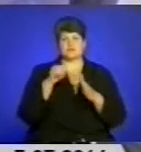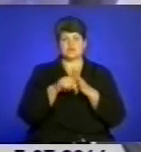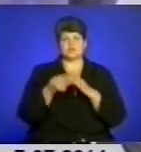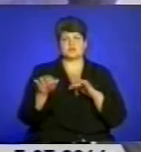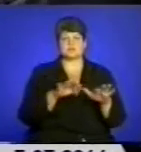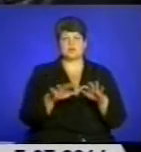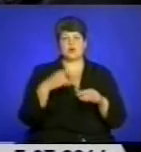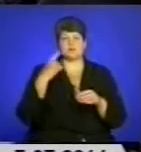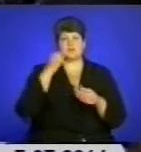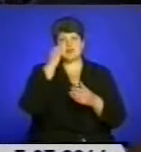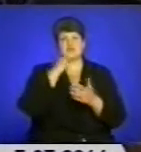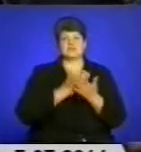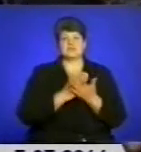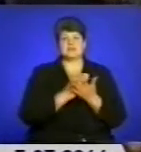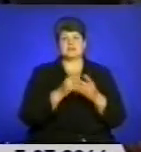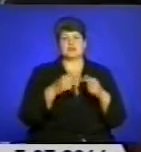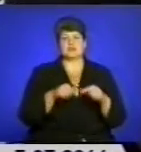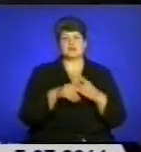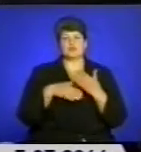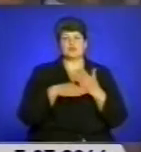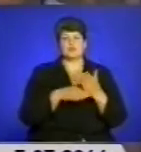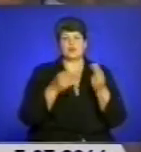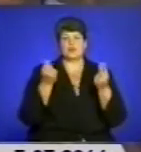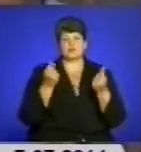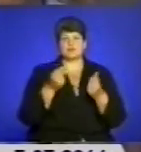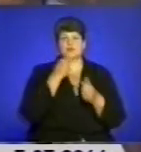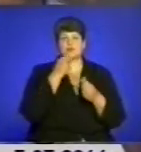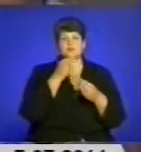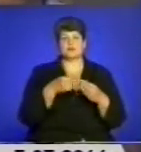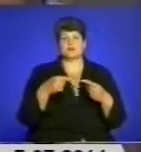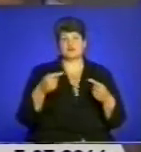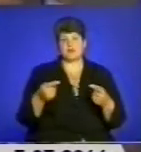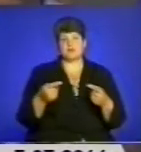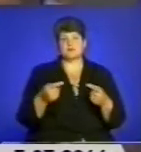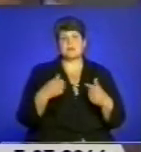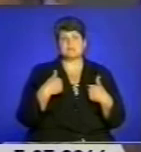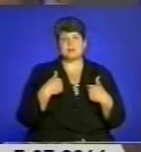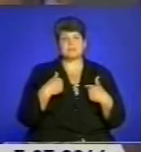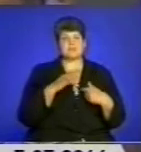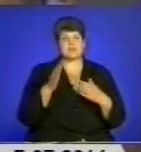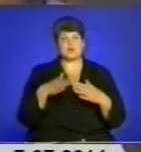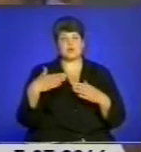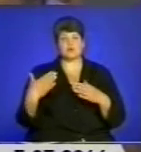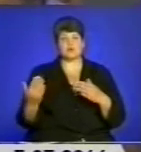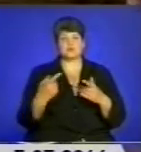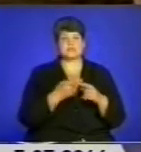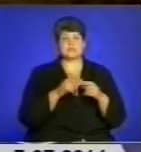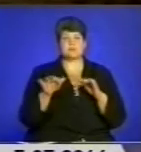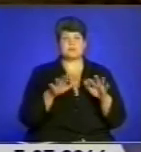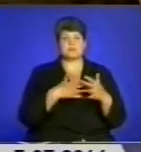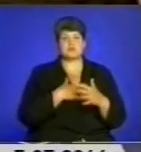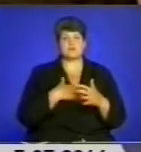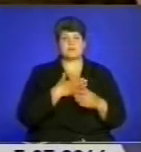ветеранська організація допомогла коштами та продуктами харчування. Ми не стоїмо острою цих подій і збережуємо за наших хлопців. Ми